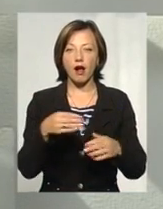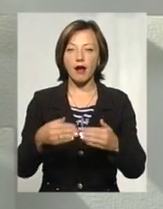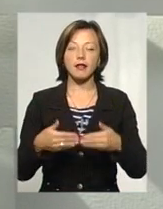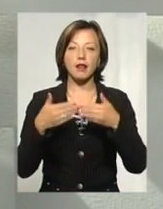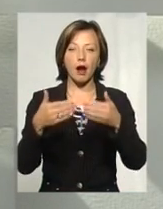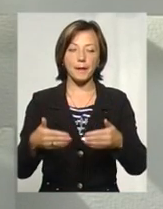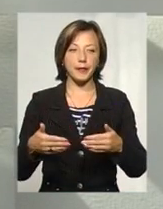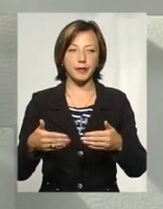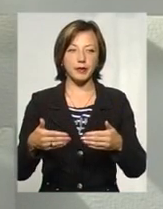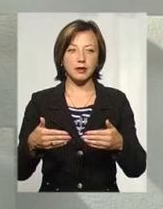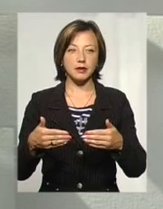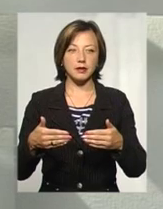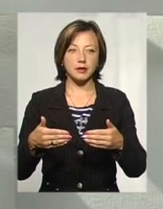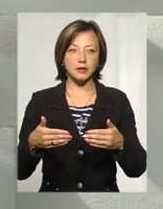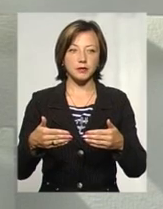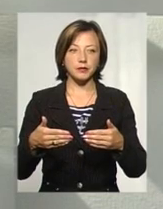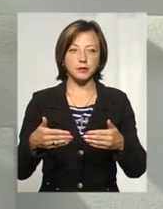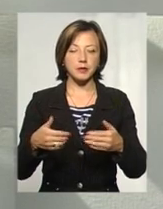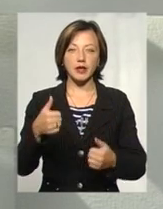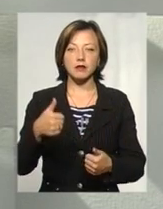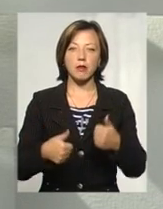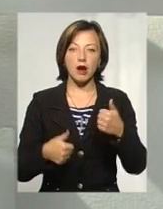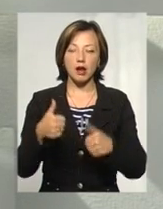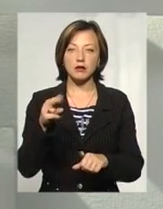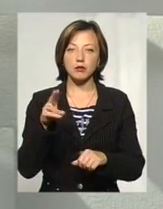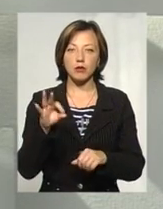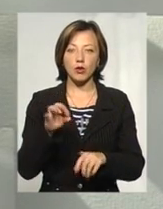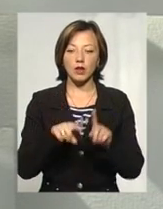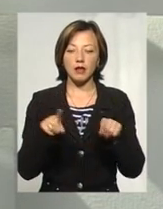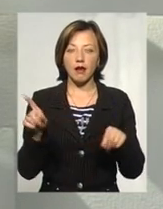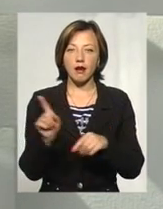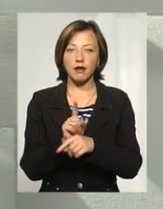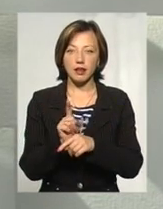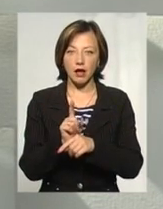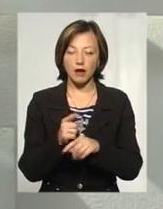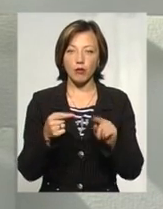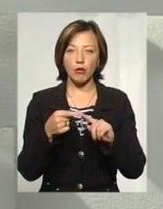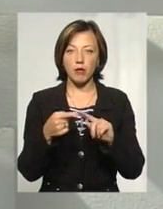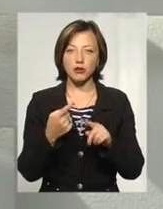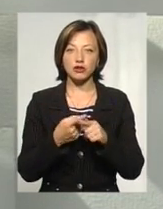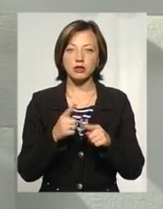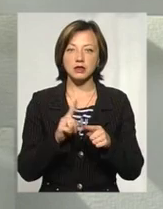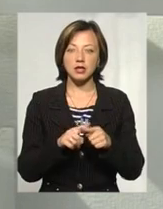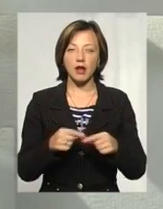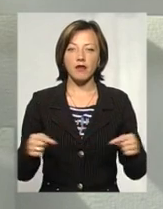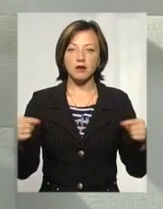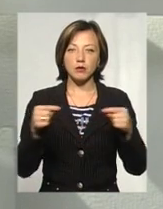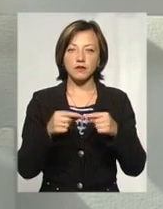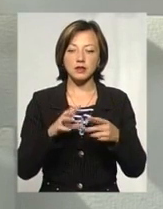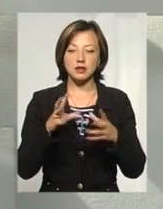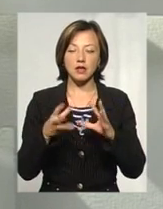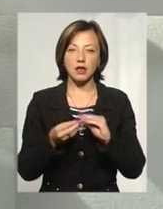соревнувалися по деяких критеріях. По-перше, це відповідність